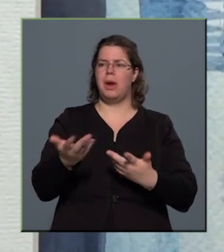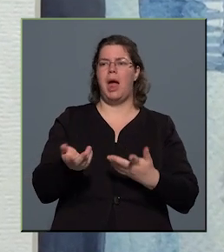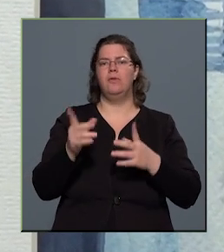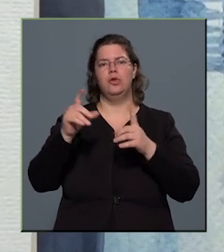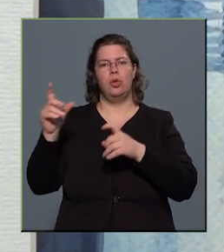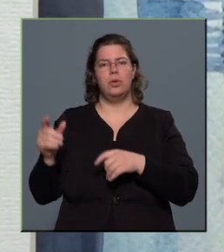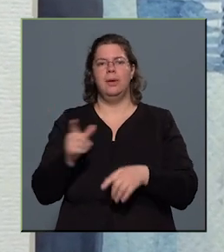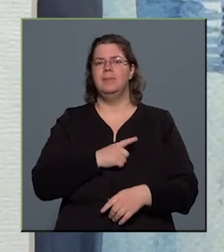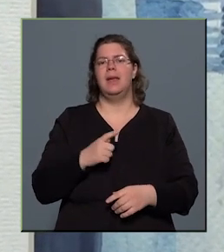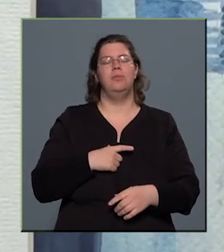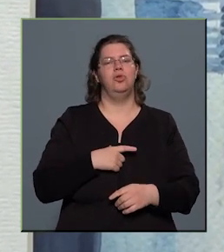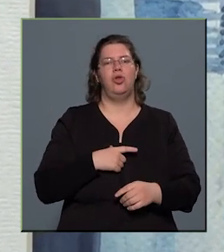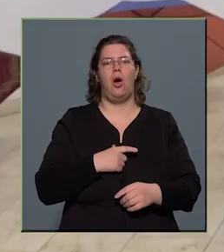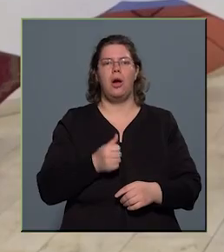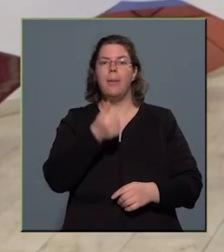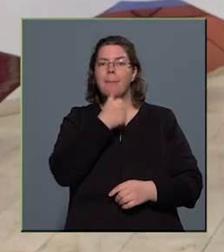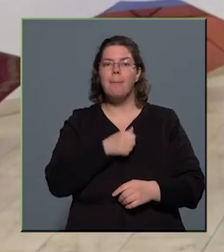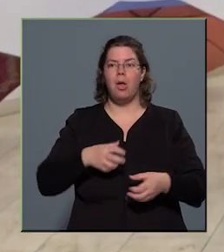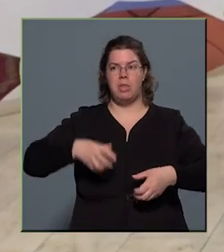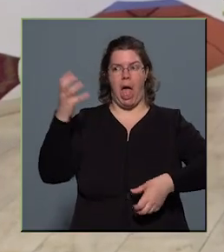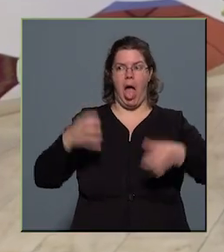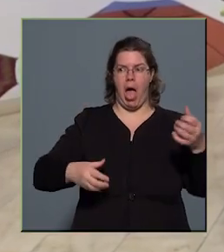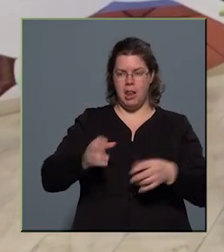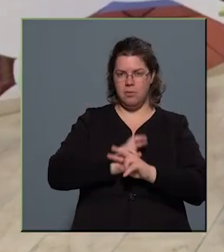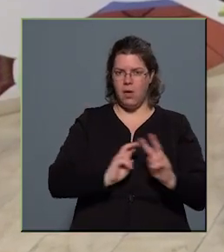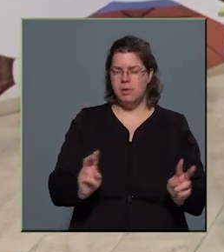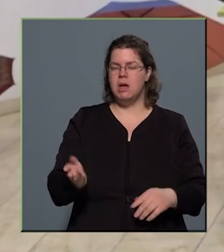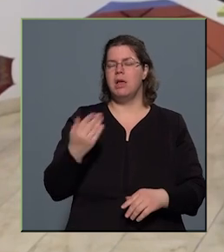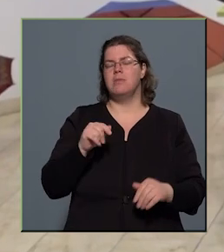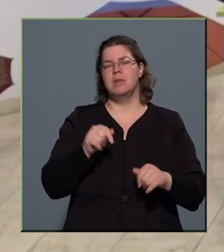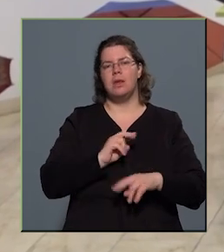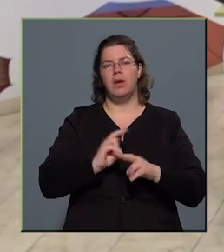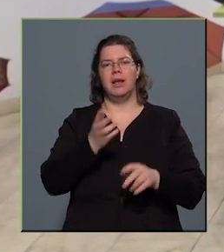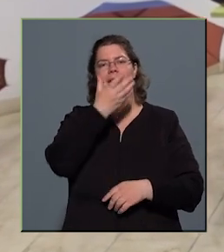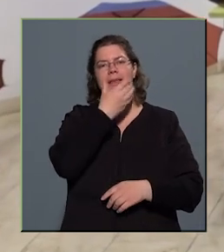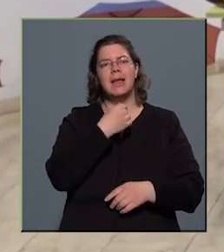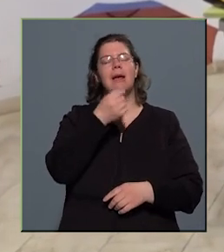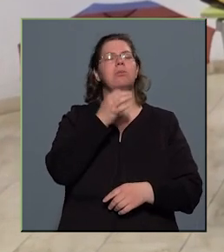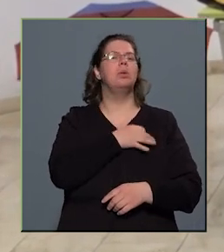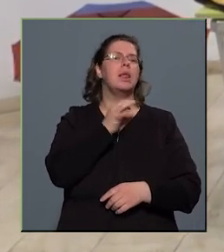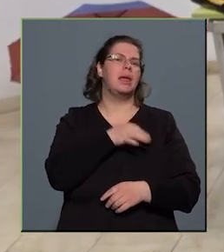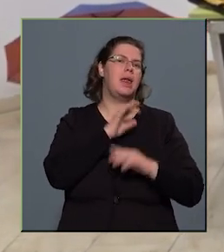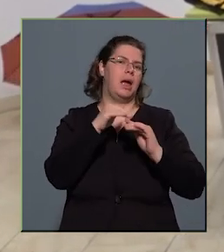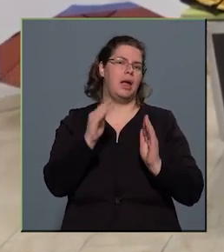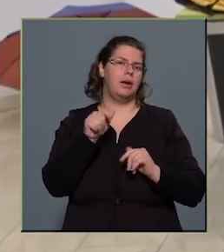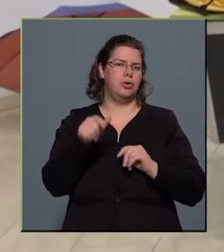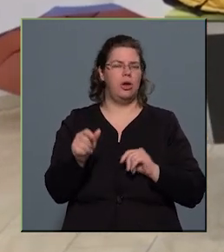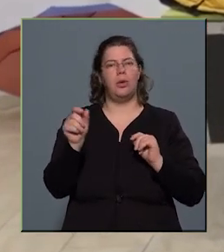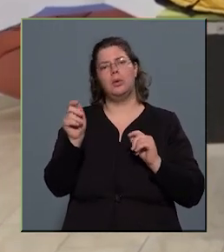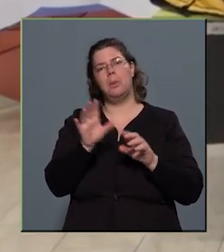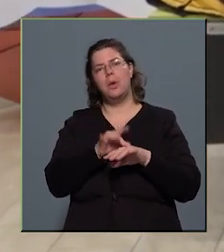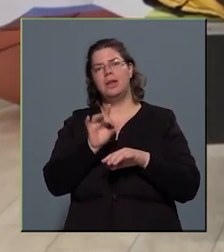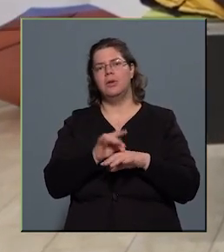itt nem csak panelépületek vannak, hanem vannak itt ilyen nagyon szép régi polgári házak, és azoknak a motivumai